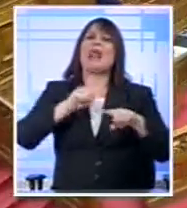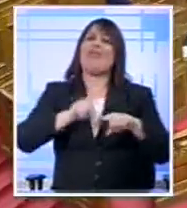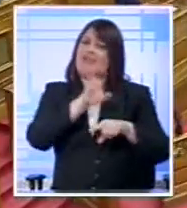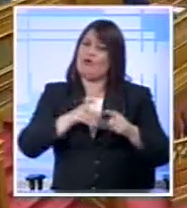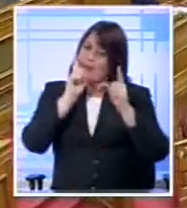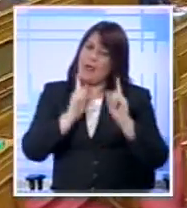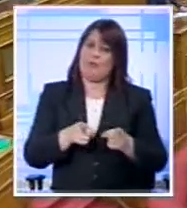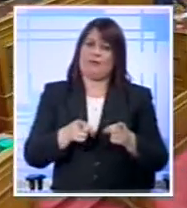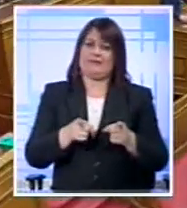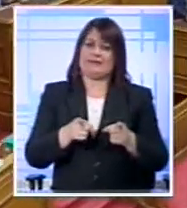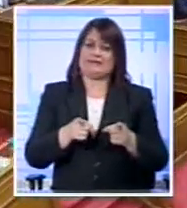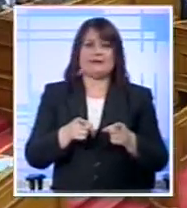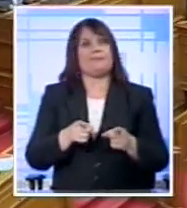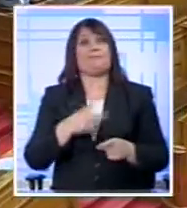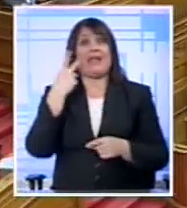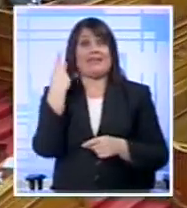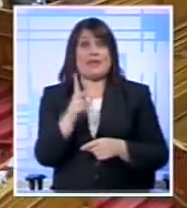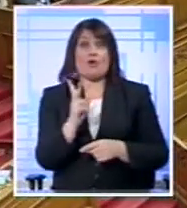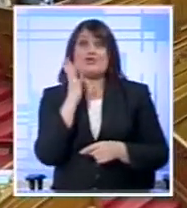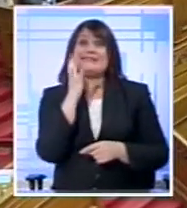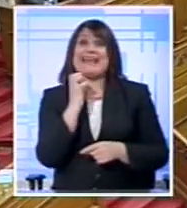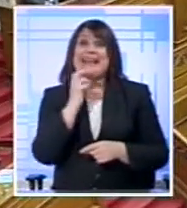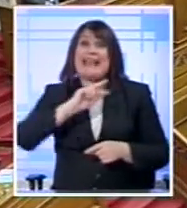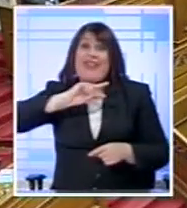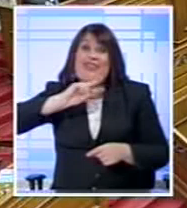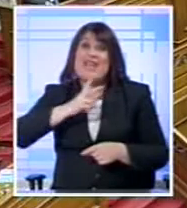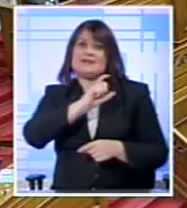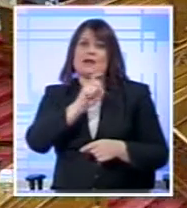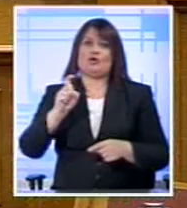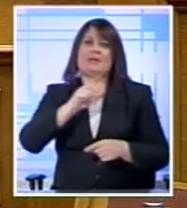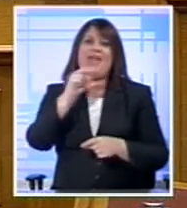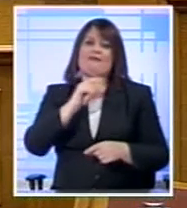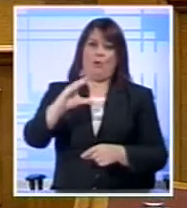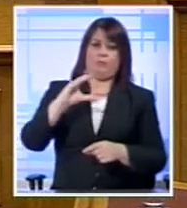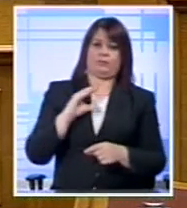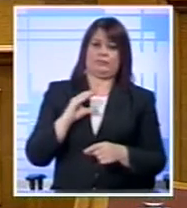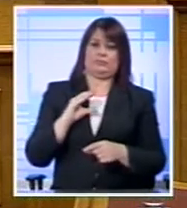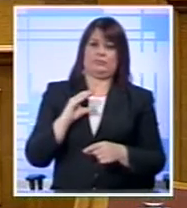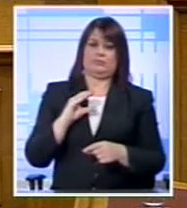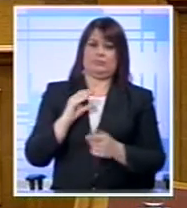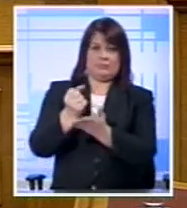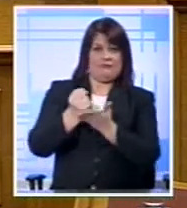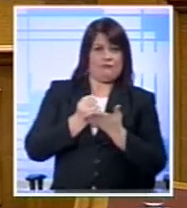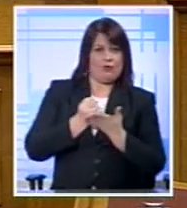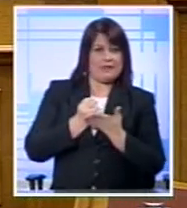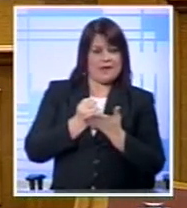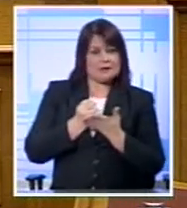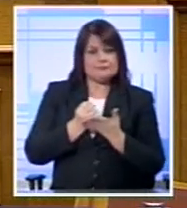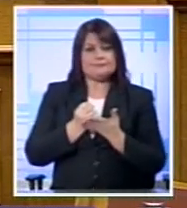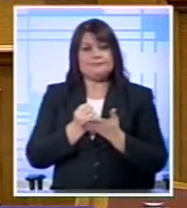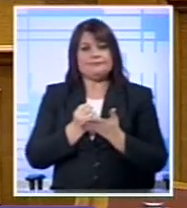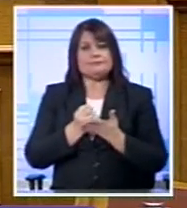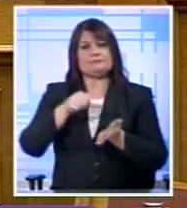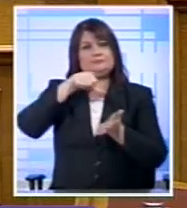Φέραμε στη χώρα συνολικά 240 δισεκατομμύρια ευρώ Μόνο και μόνο για το πακέτο στήριξης Αλλά και